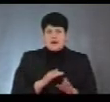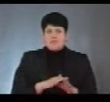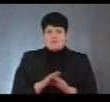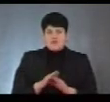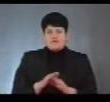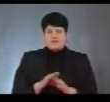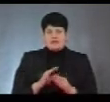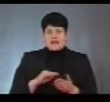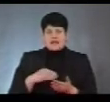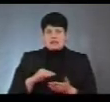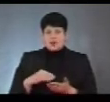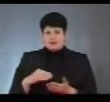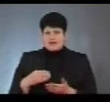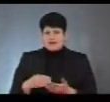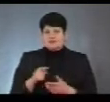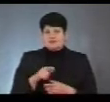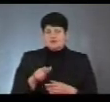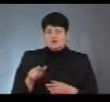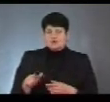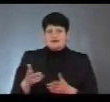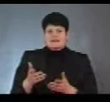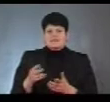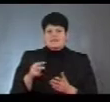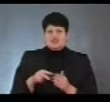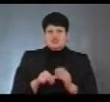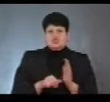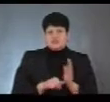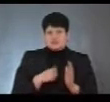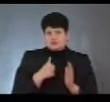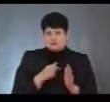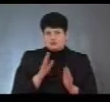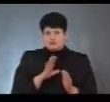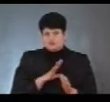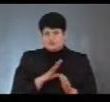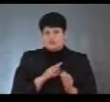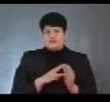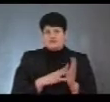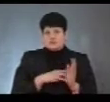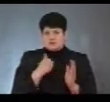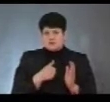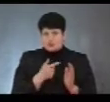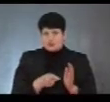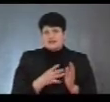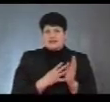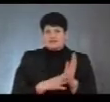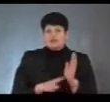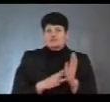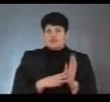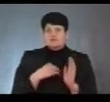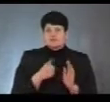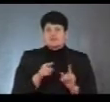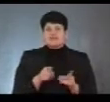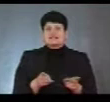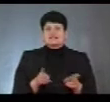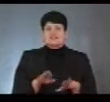картотека, от, власне, з тими людьми, яким в 2016 році, от ви повнилися 18 років, це, власне, цей 98-й рік, вона